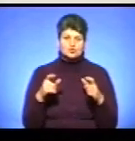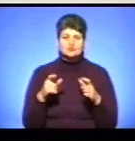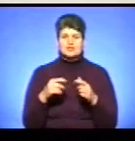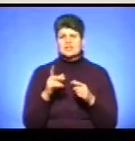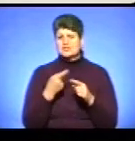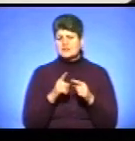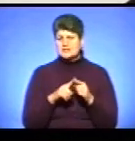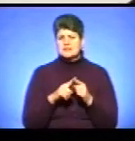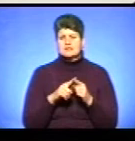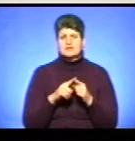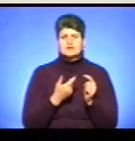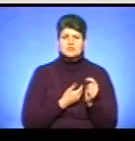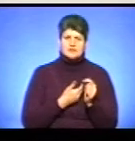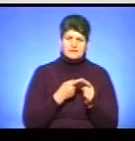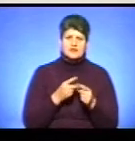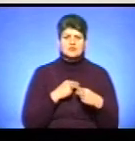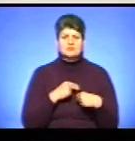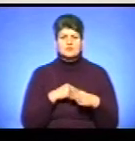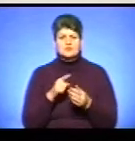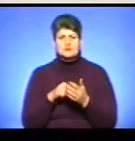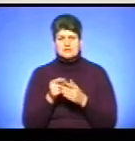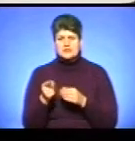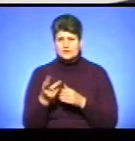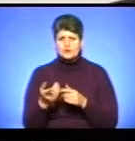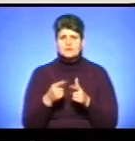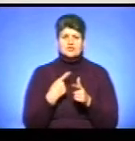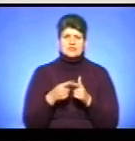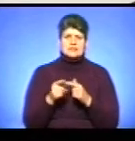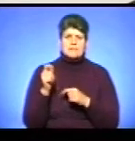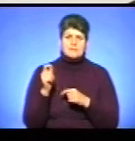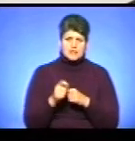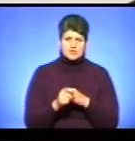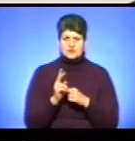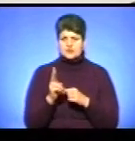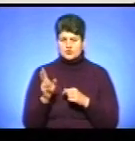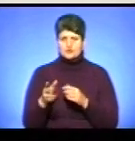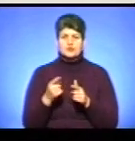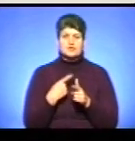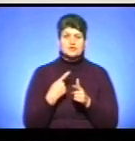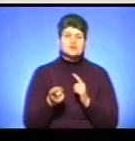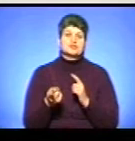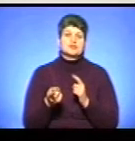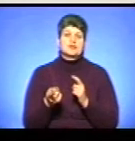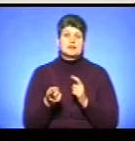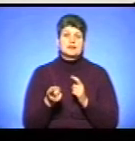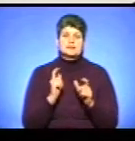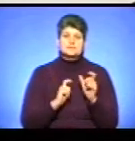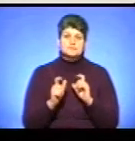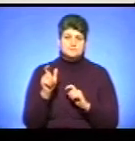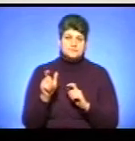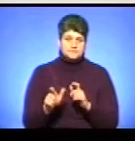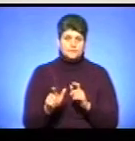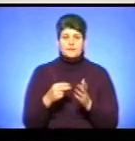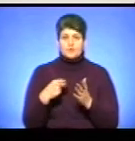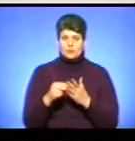чи то мешканець, чи це працюючий в місті Тернополі, чи це приїжджий в місті Тернопіль, який би